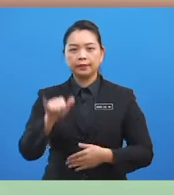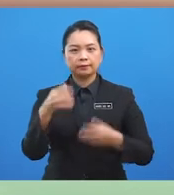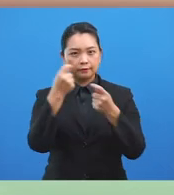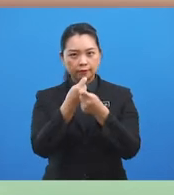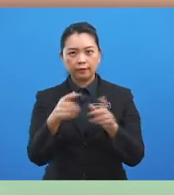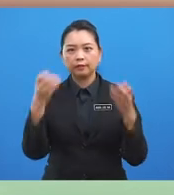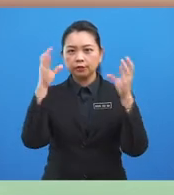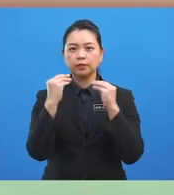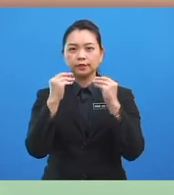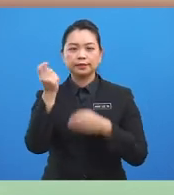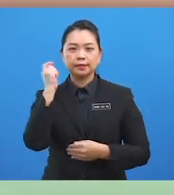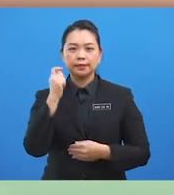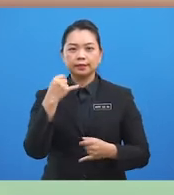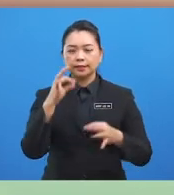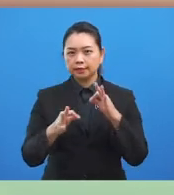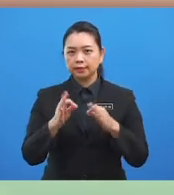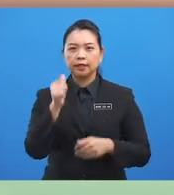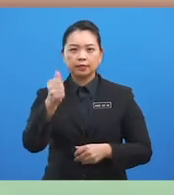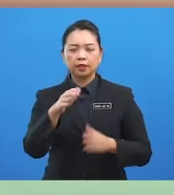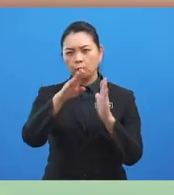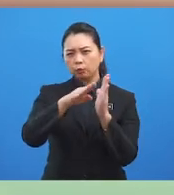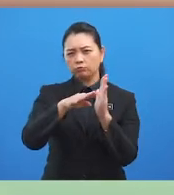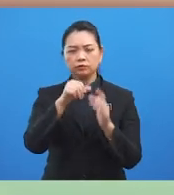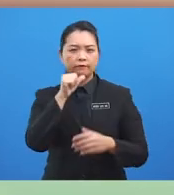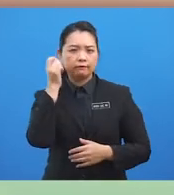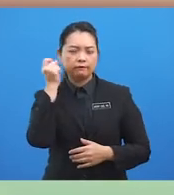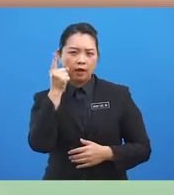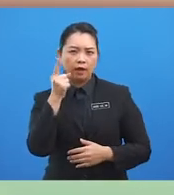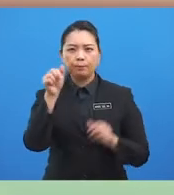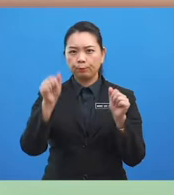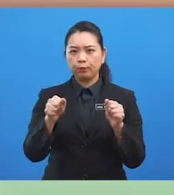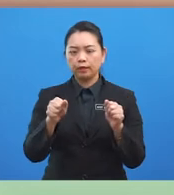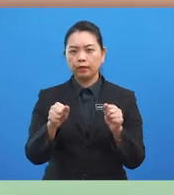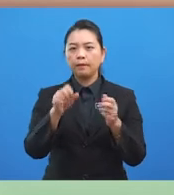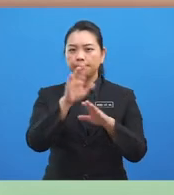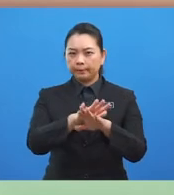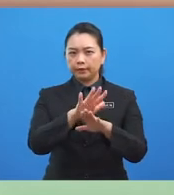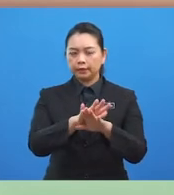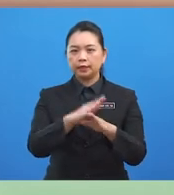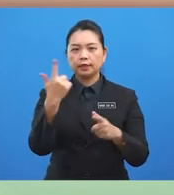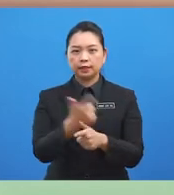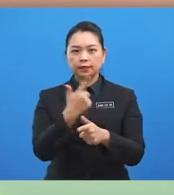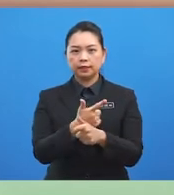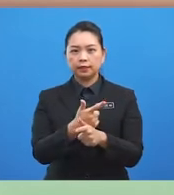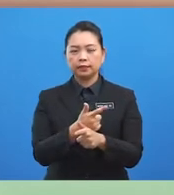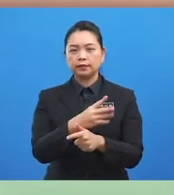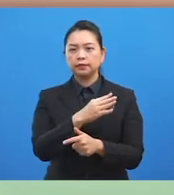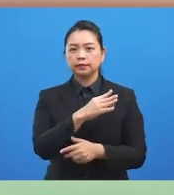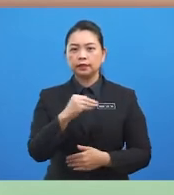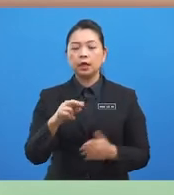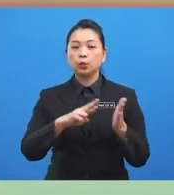yang telah cikgu ajar tadi. Jika anda kurang faham, bolehlah berbanyakkan latihan dengan